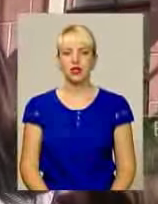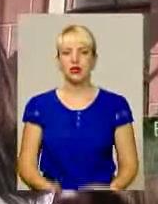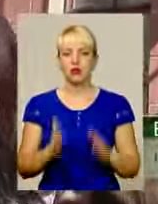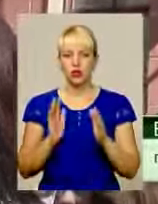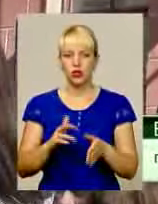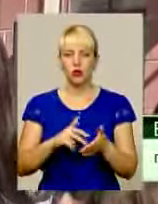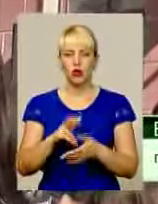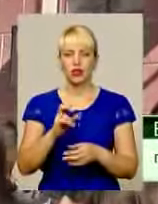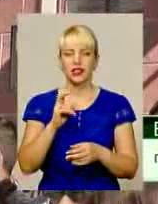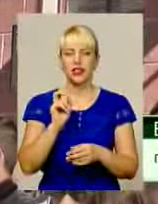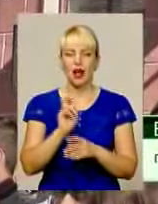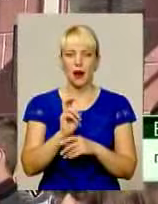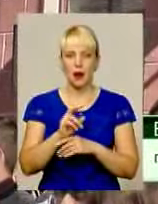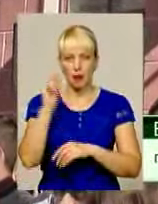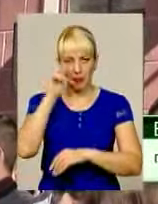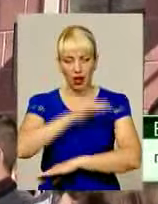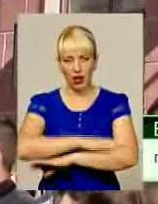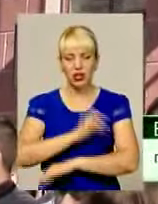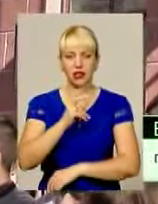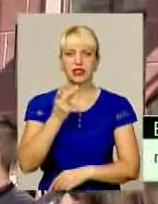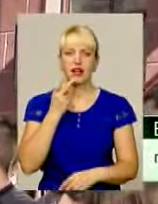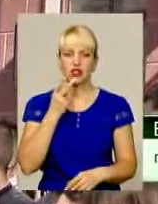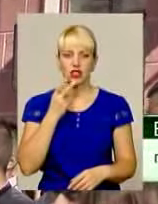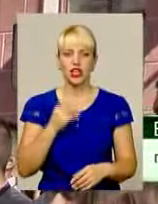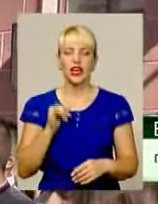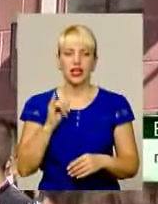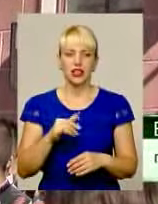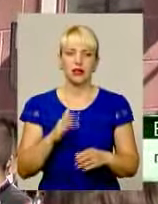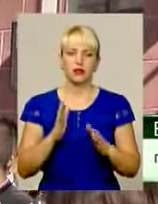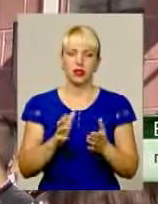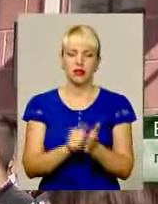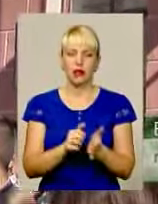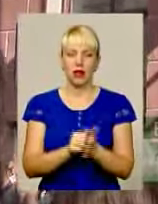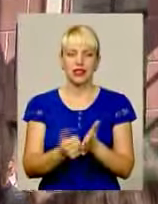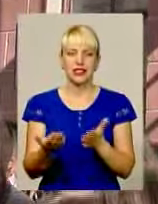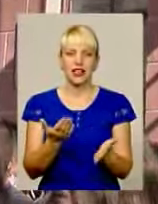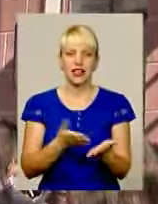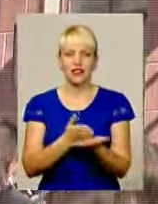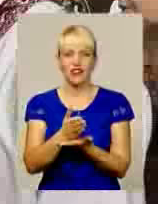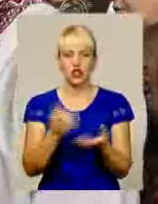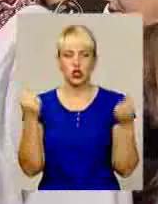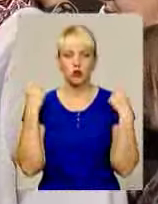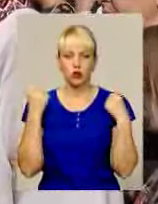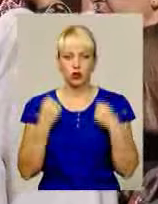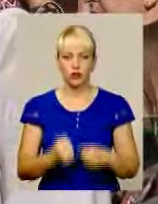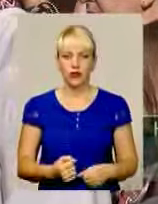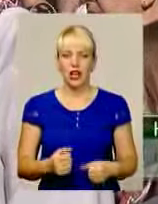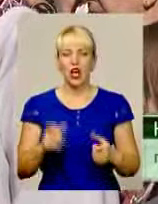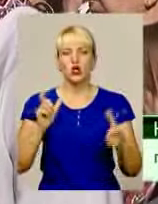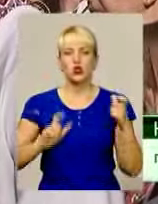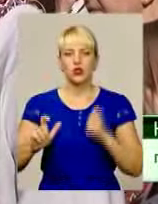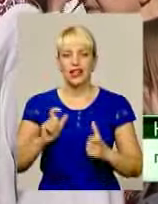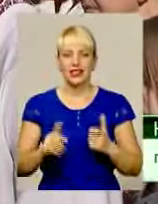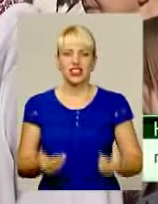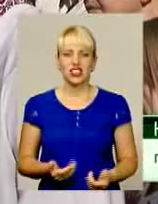ходити на парик завжди, це таке. І думаю, зайнятися якимось видом спорту. Студентське життя – це вже